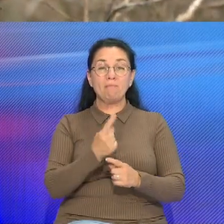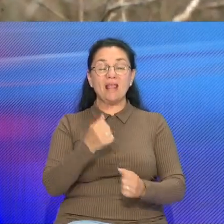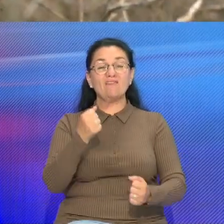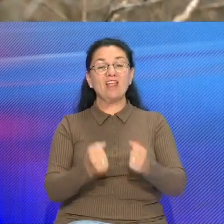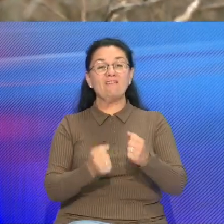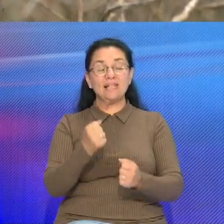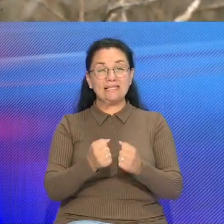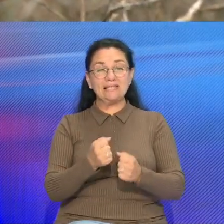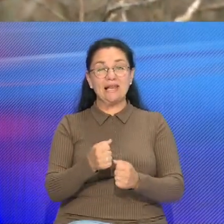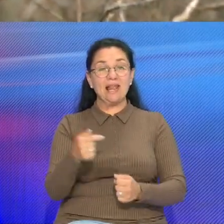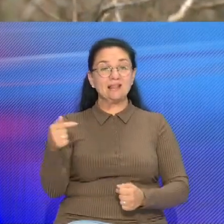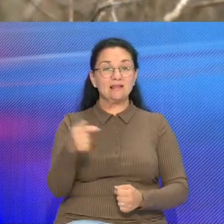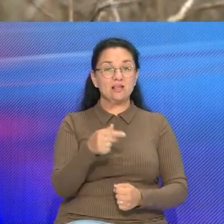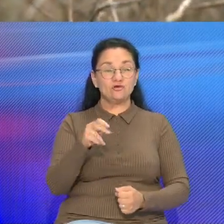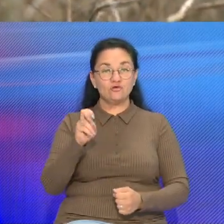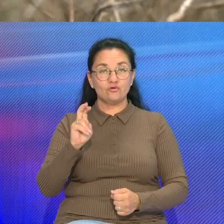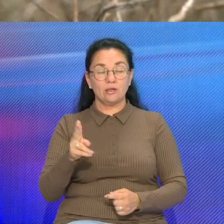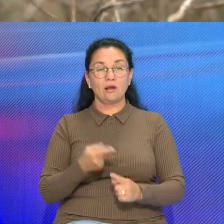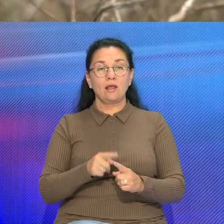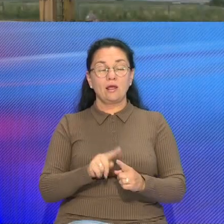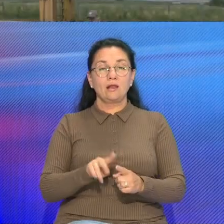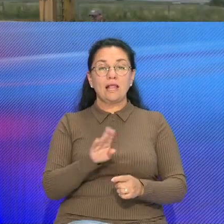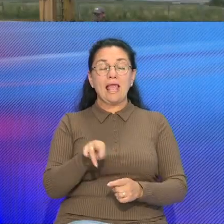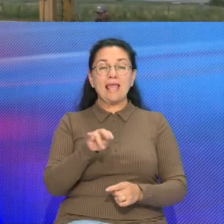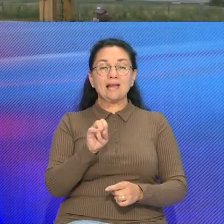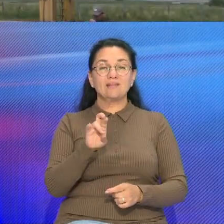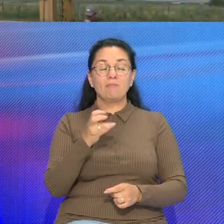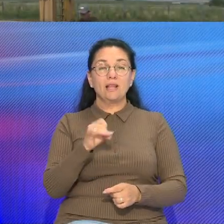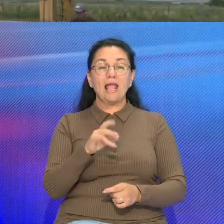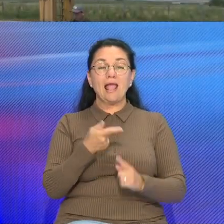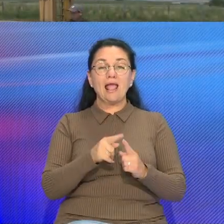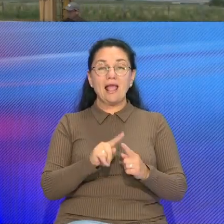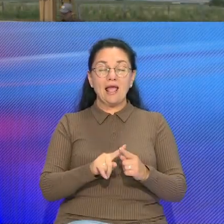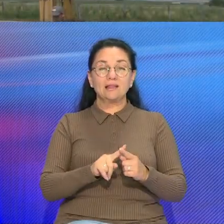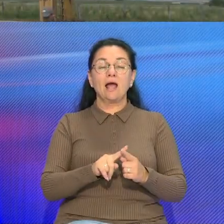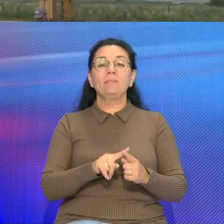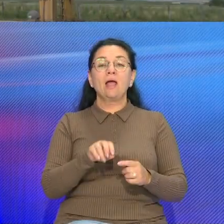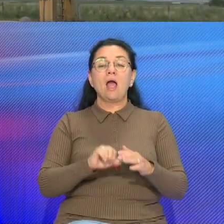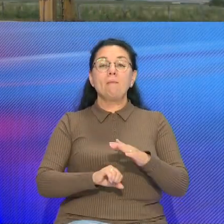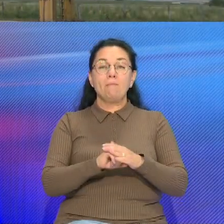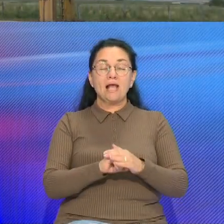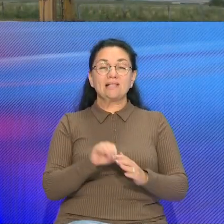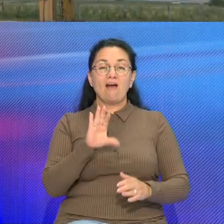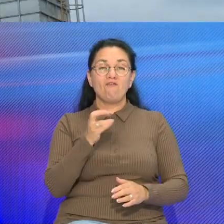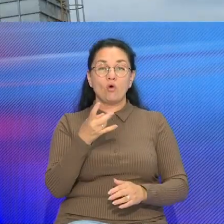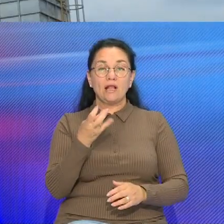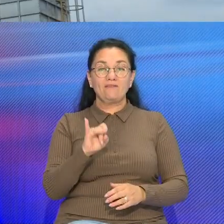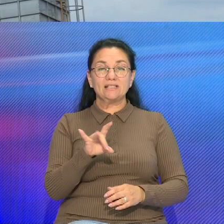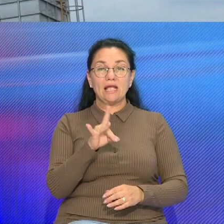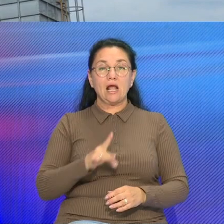-тысячник Им стал Мирослав Балинский з КСУП, экспериментальная база пагородна Вороновского района